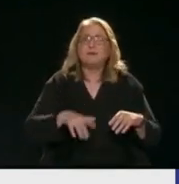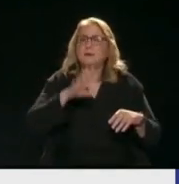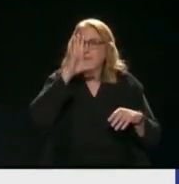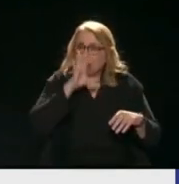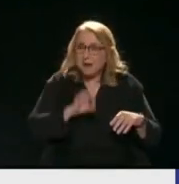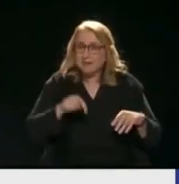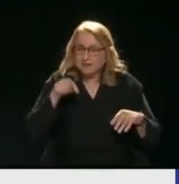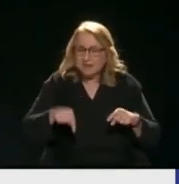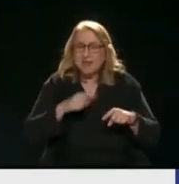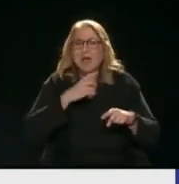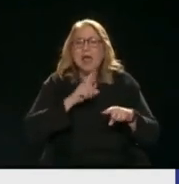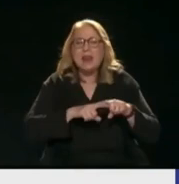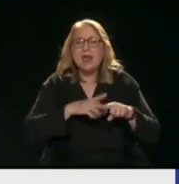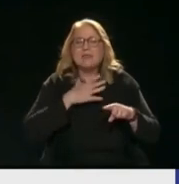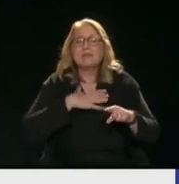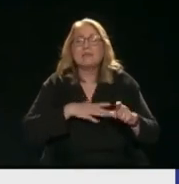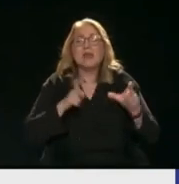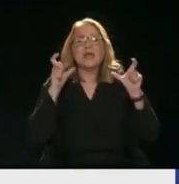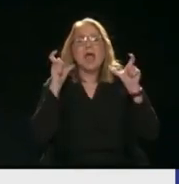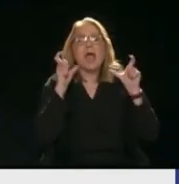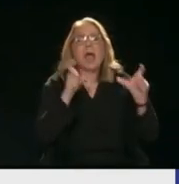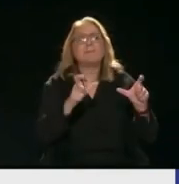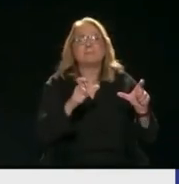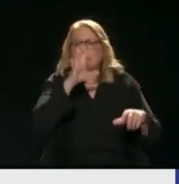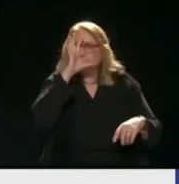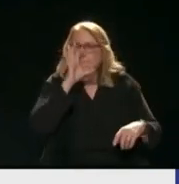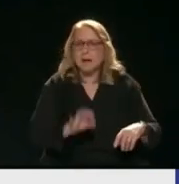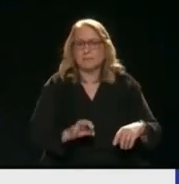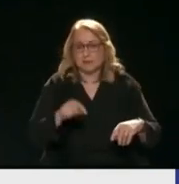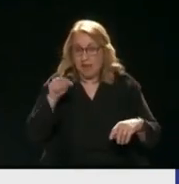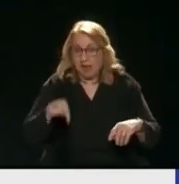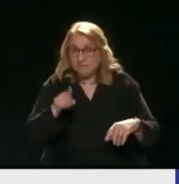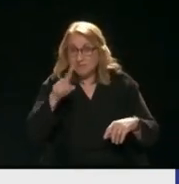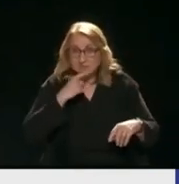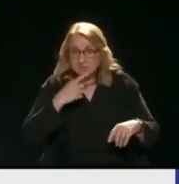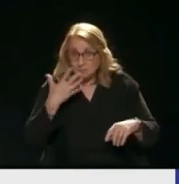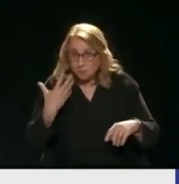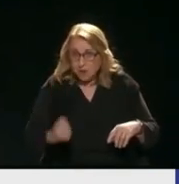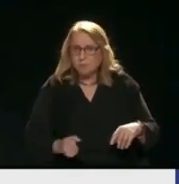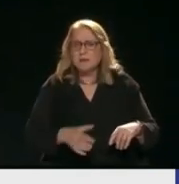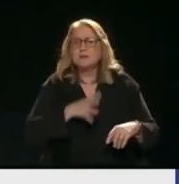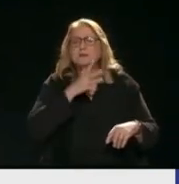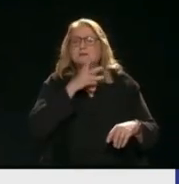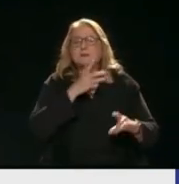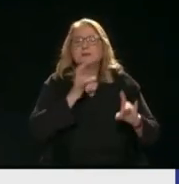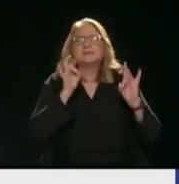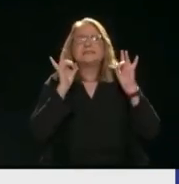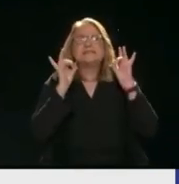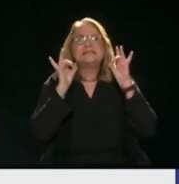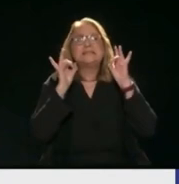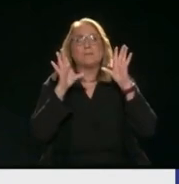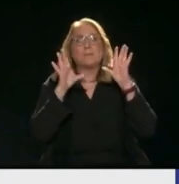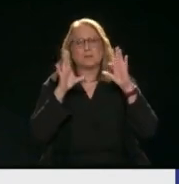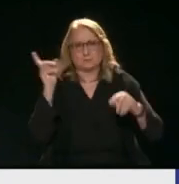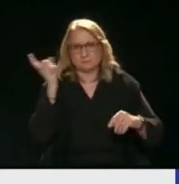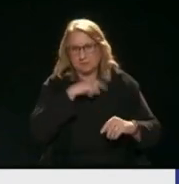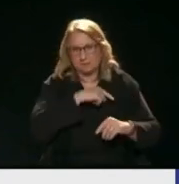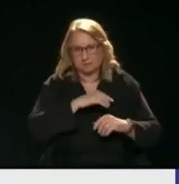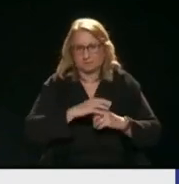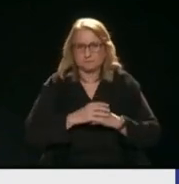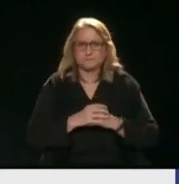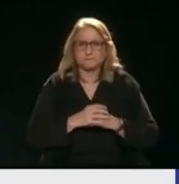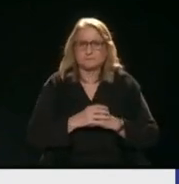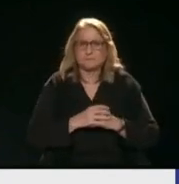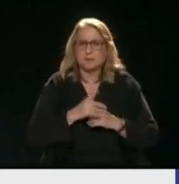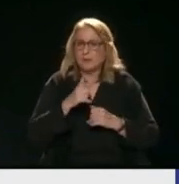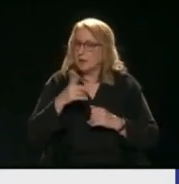άμυνα Δεν θα έχει καμία σχέση Με αυτό που συμβαίνει σήμερα Μάλιστα Έχετε να κάνετε κάποιο σχόλιο Για τα τεκτενόμενα στην